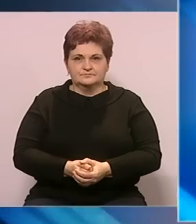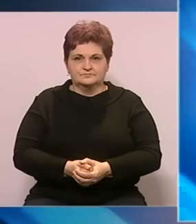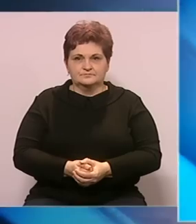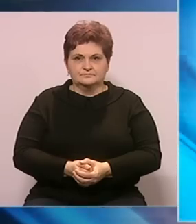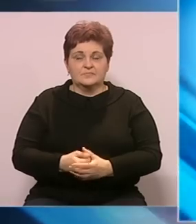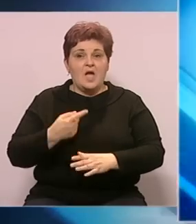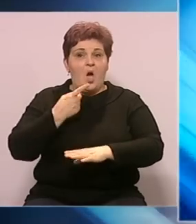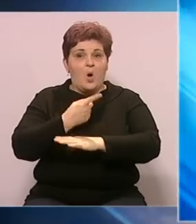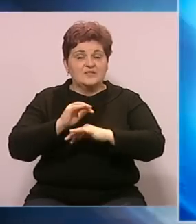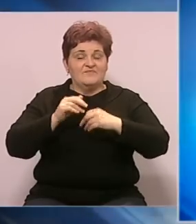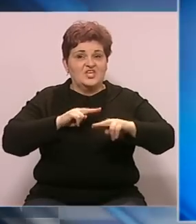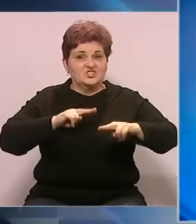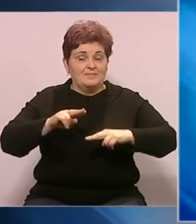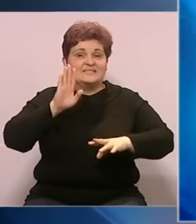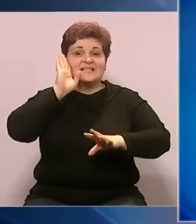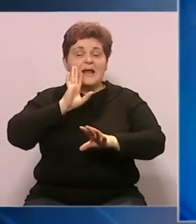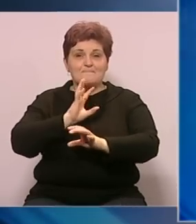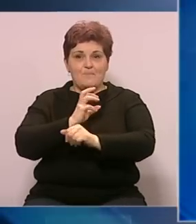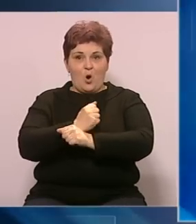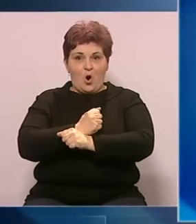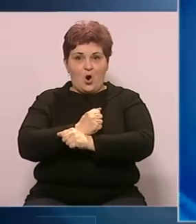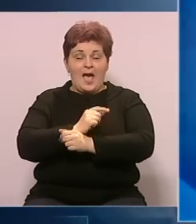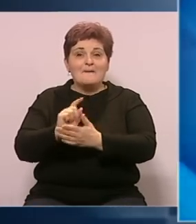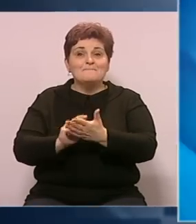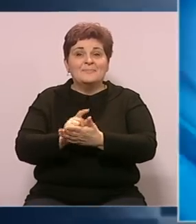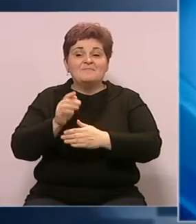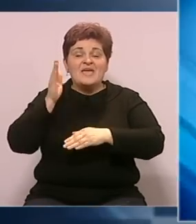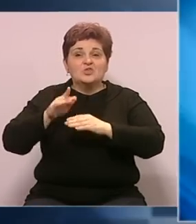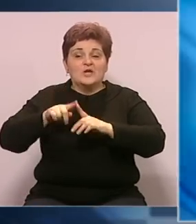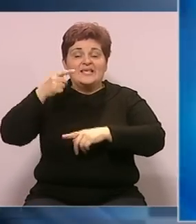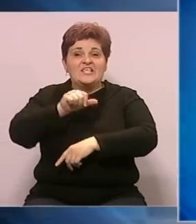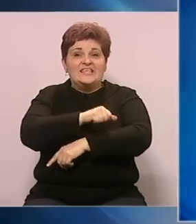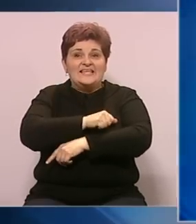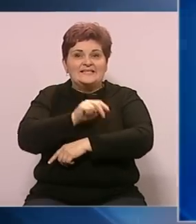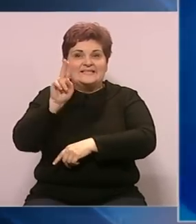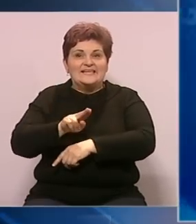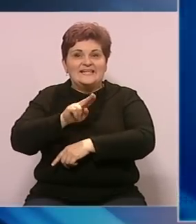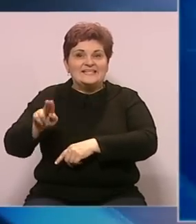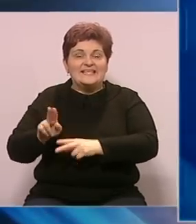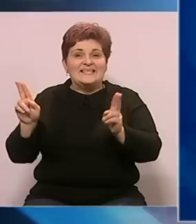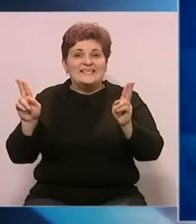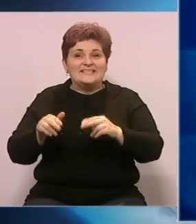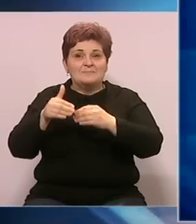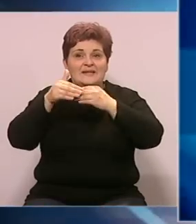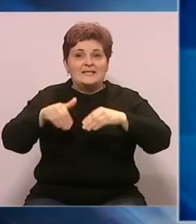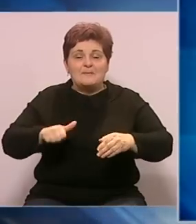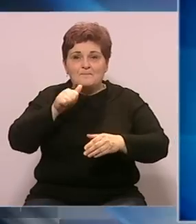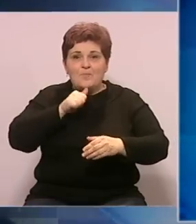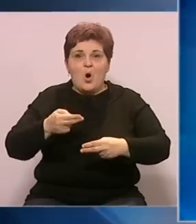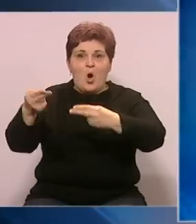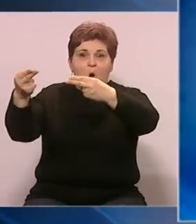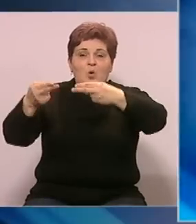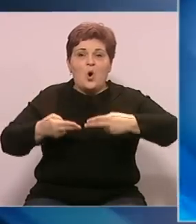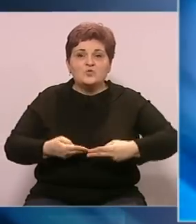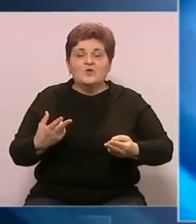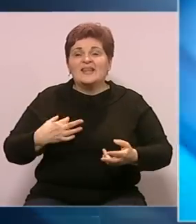Odluku Savjeta ministara Bosne i Hercegovine da privremeno do kraja naredne godine suspenduje i smanji carinske stope kod uvoza